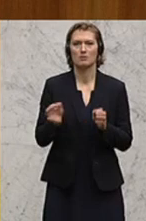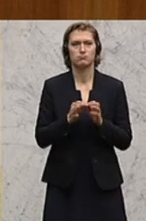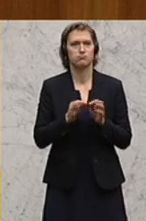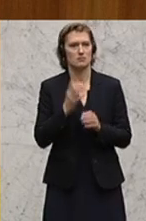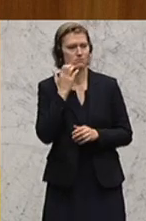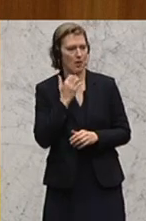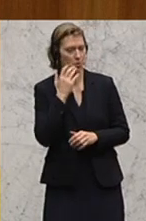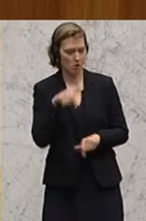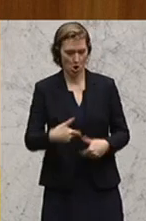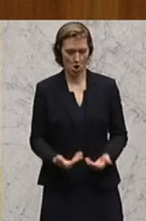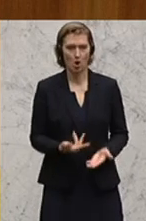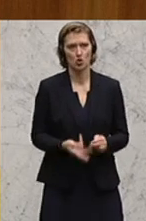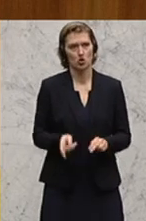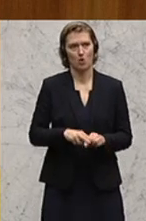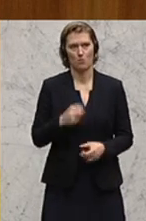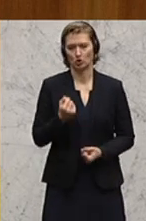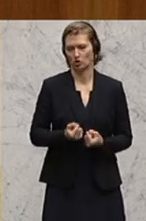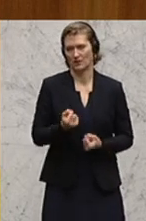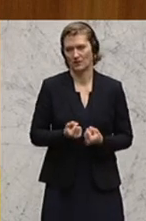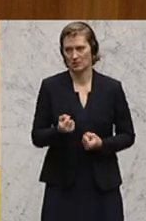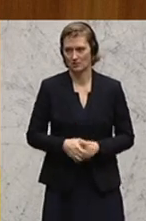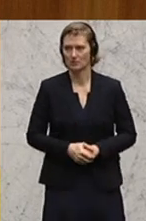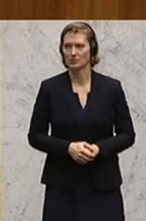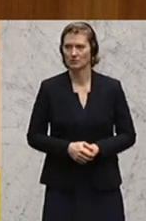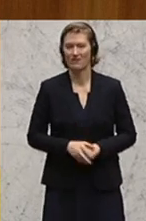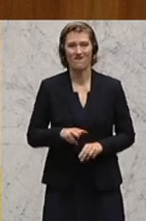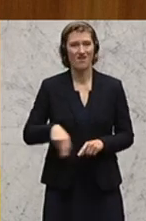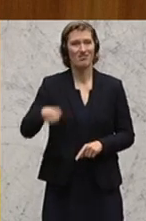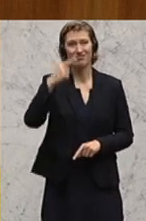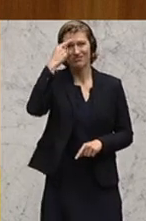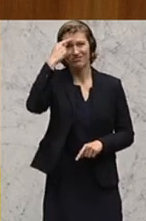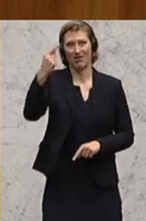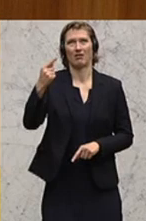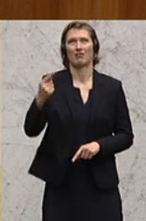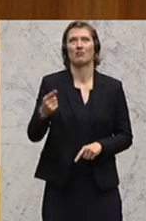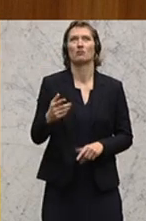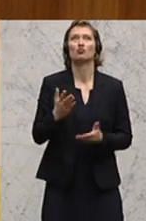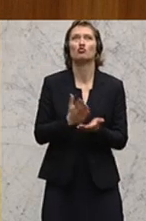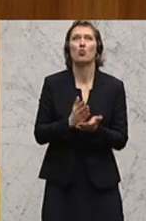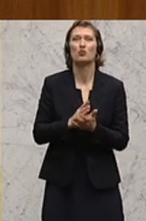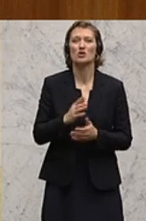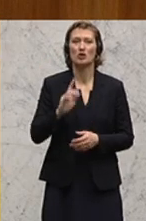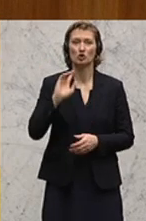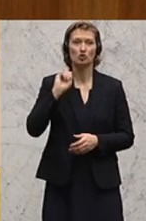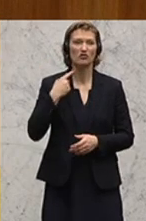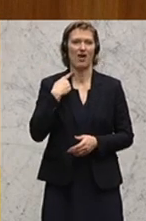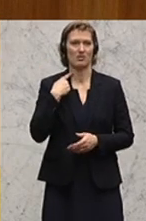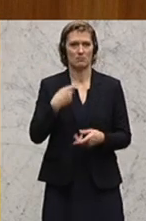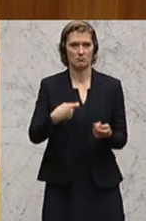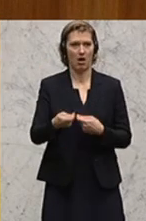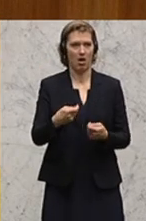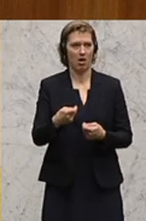bisschen besser gehabt. Heuer wird es für alle noch schwerer. Und wenn Sie bedenken, dass alleine bei den Schweinen nur im